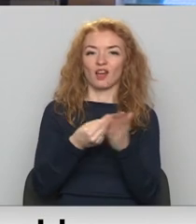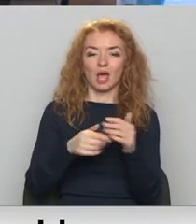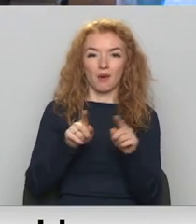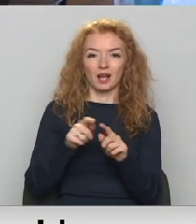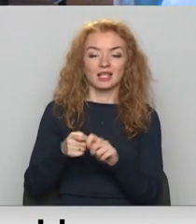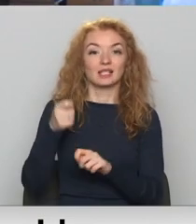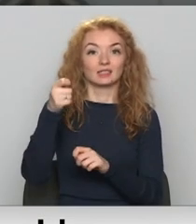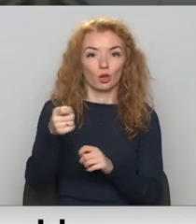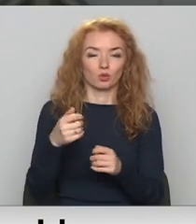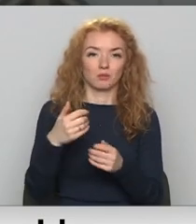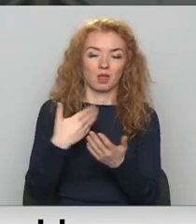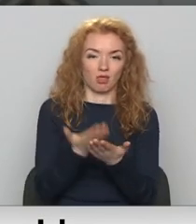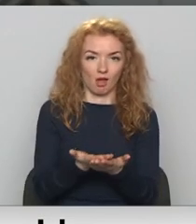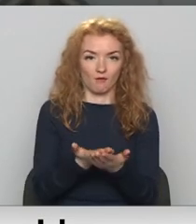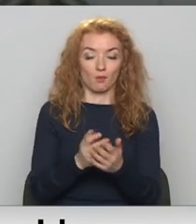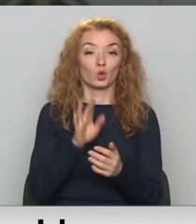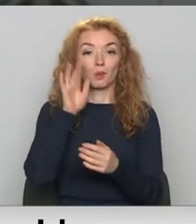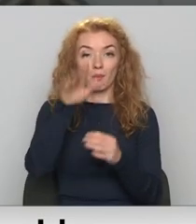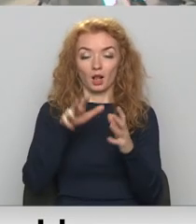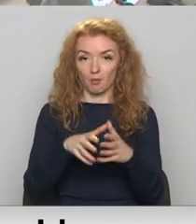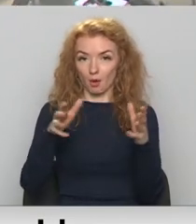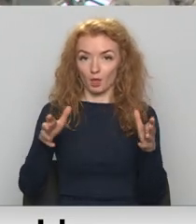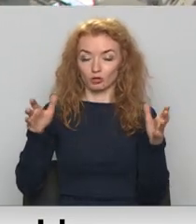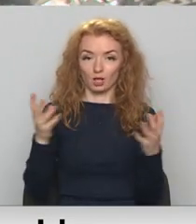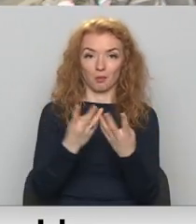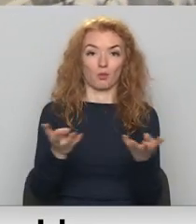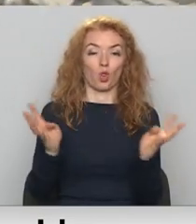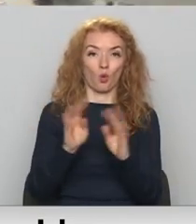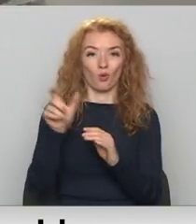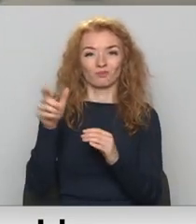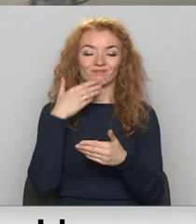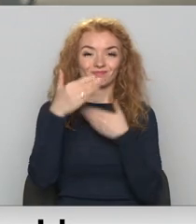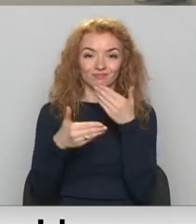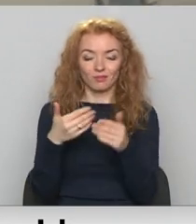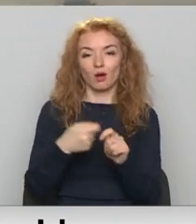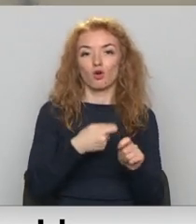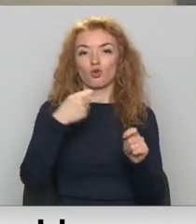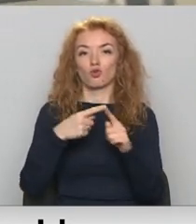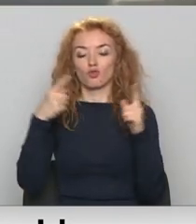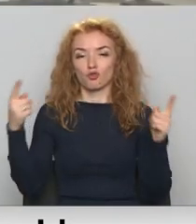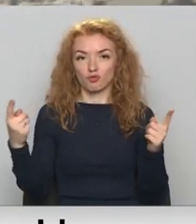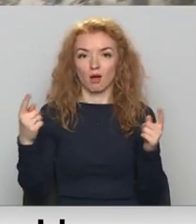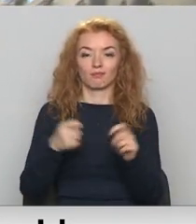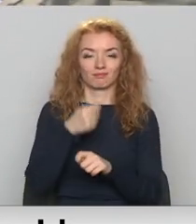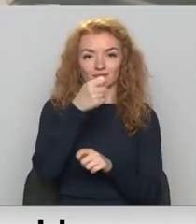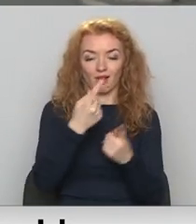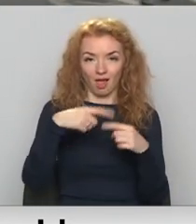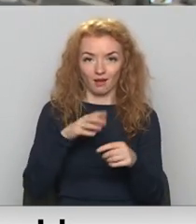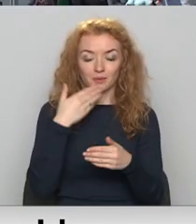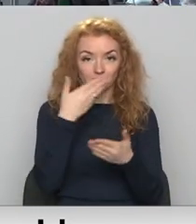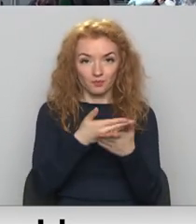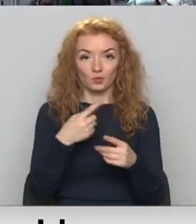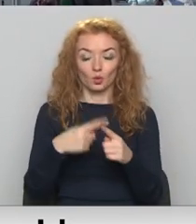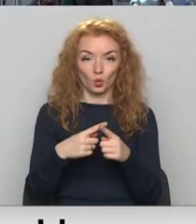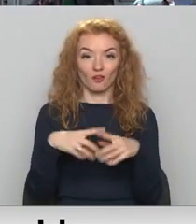iesniegtos piedāvājums. Turpmāk, lai paplašanātu pretendentu loku, tiks dods garākas termiņš pietiekuma iesniegšanai. Domnieki ieskatā,